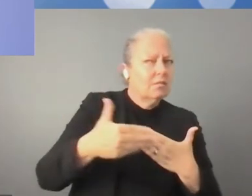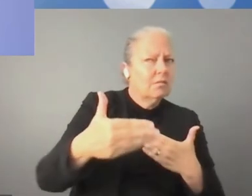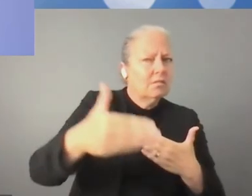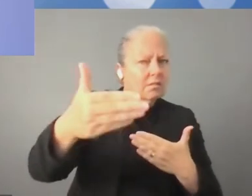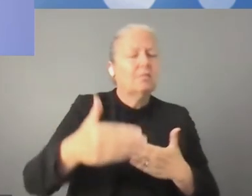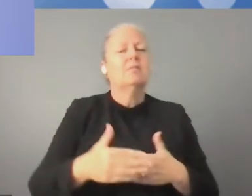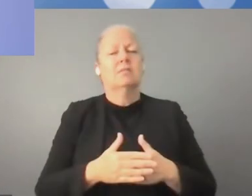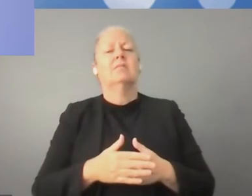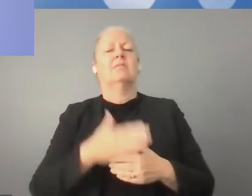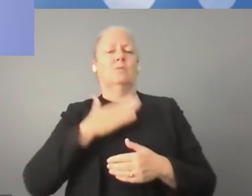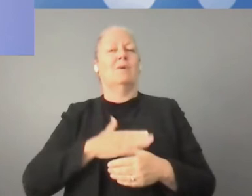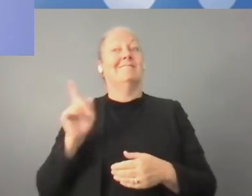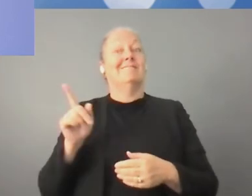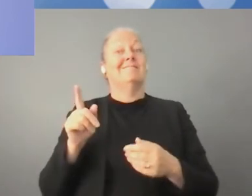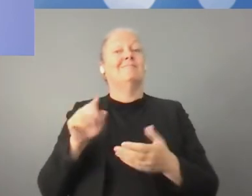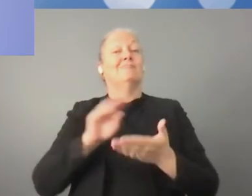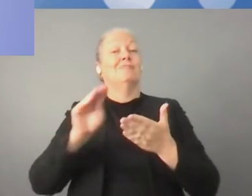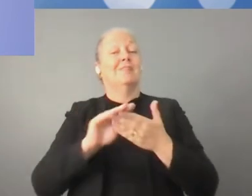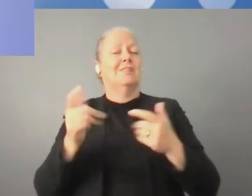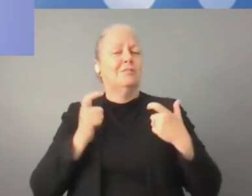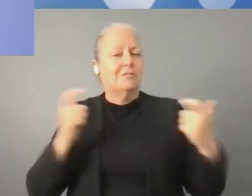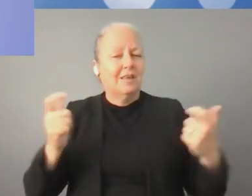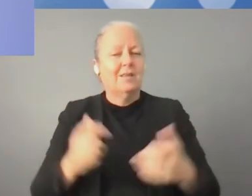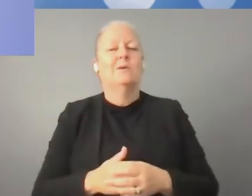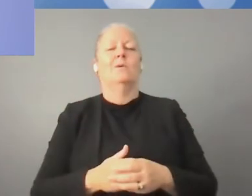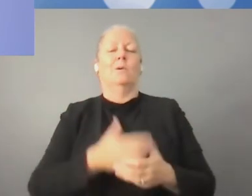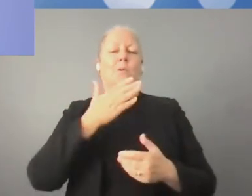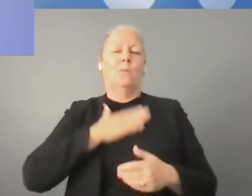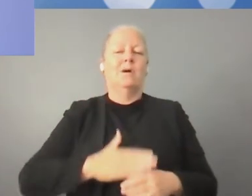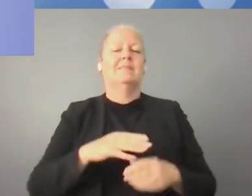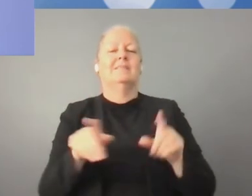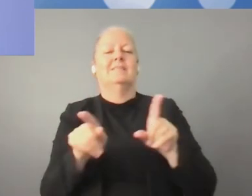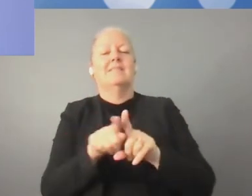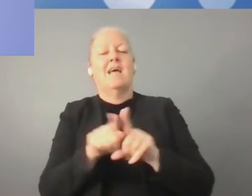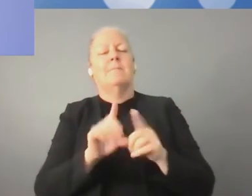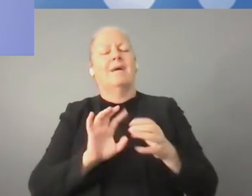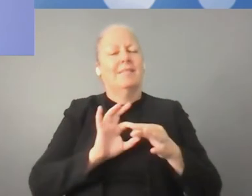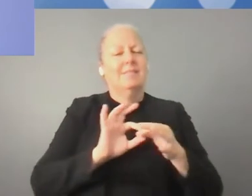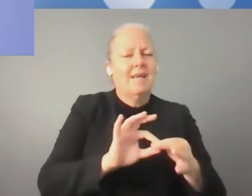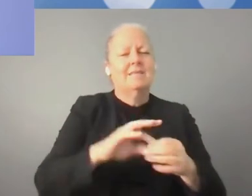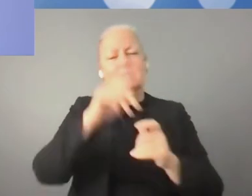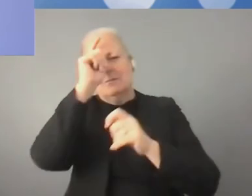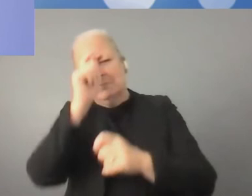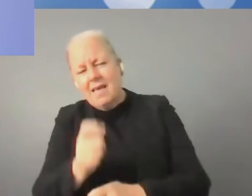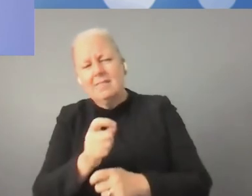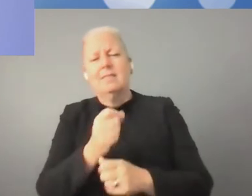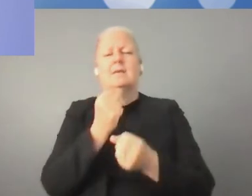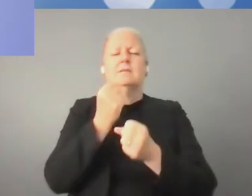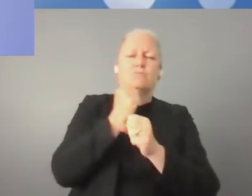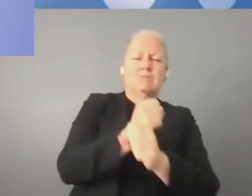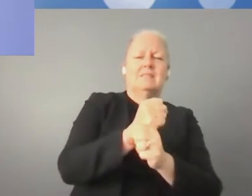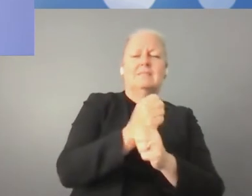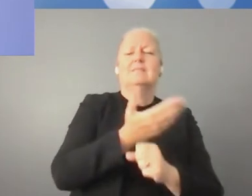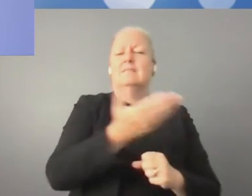cyfrowej, publikując Plan Rozwoju Współpracy Cyfrowej przygotowany przez sekretarza